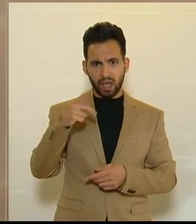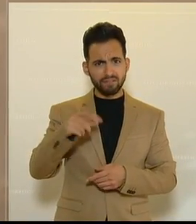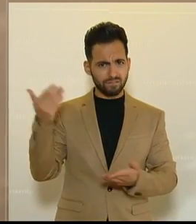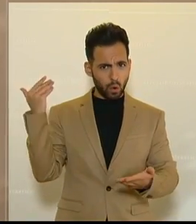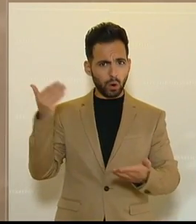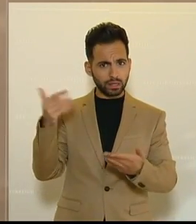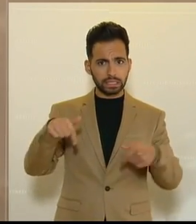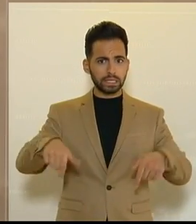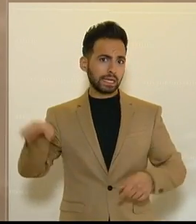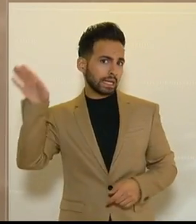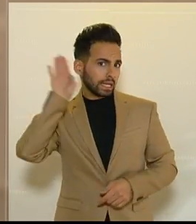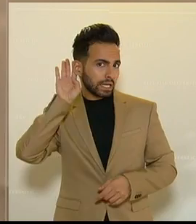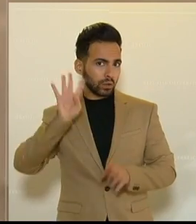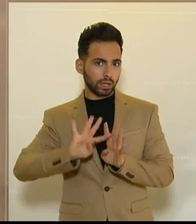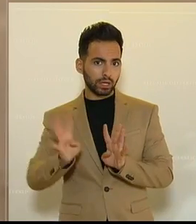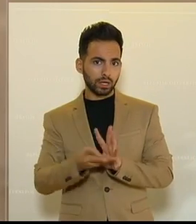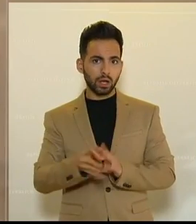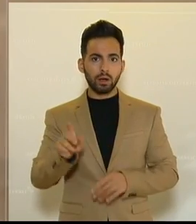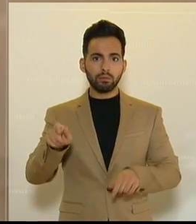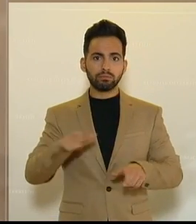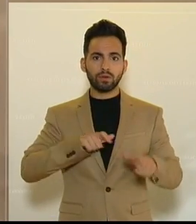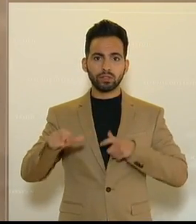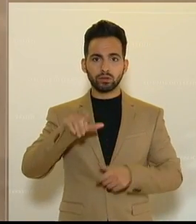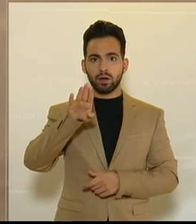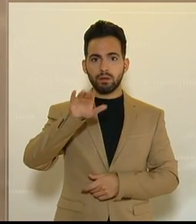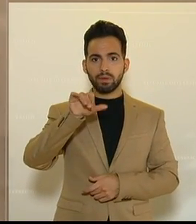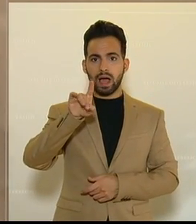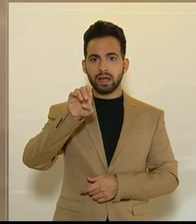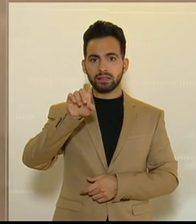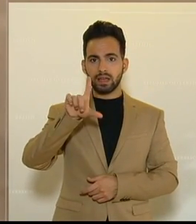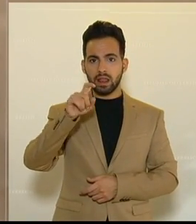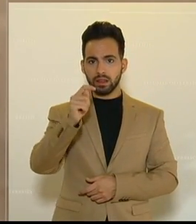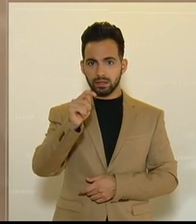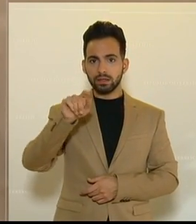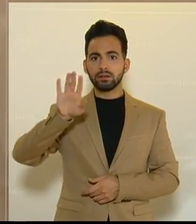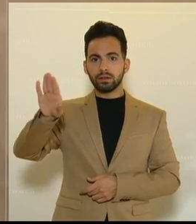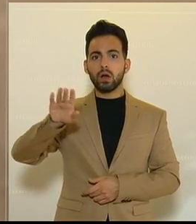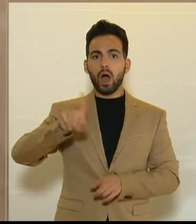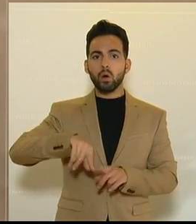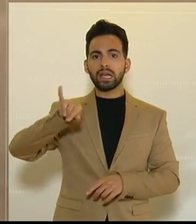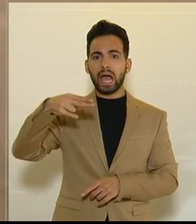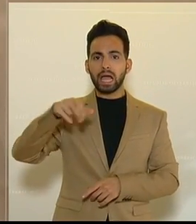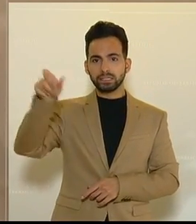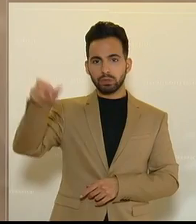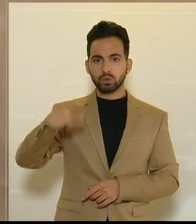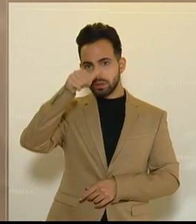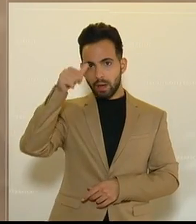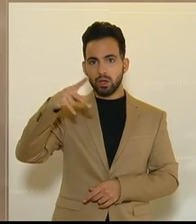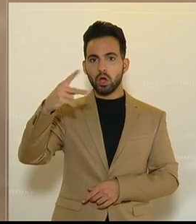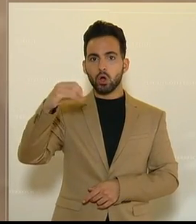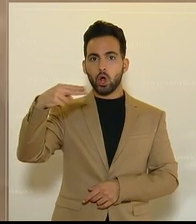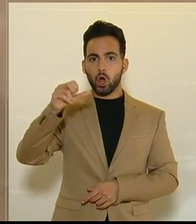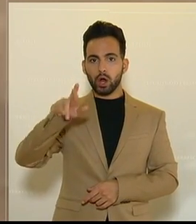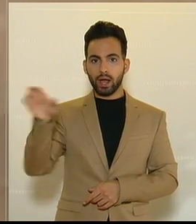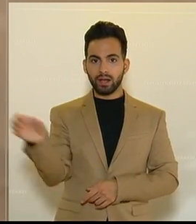hier beim Hearing auch der Professor Badelt, Kocher vom IAS, uns jetzt schon gesagt haben, dass sie